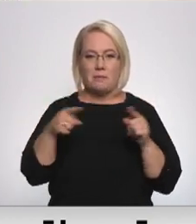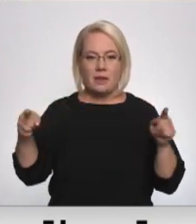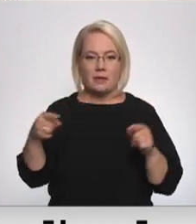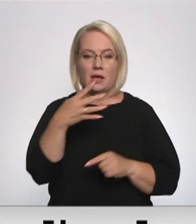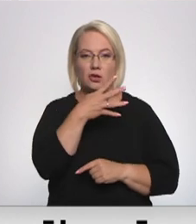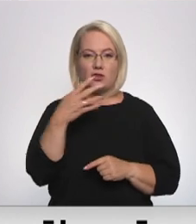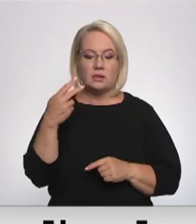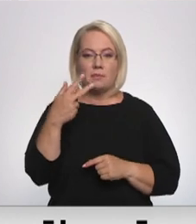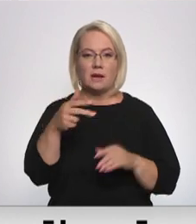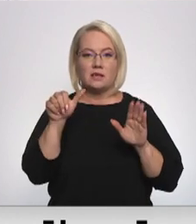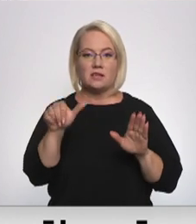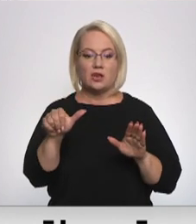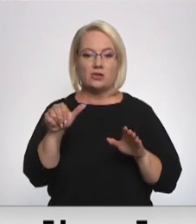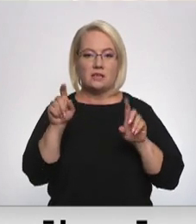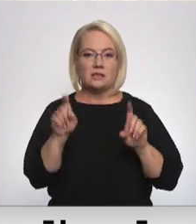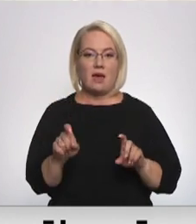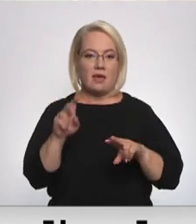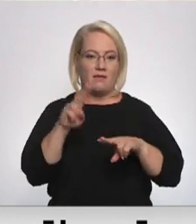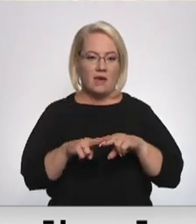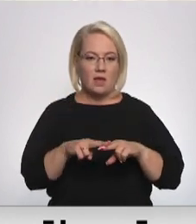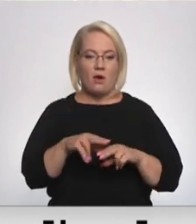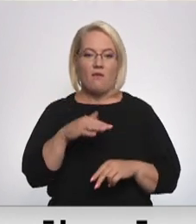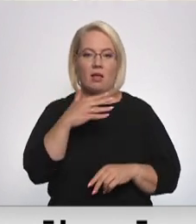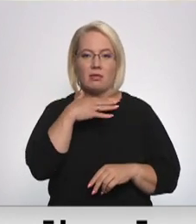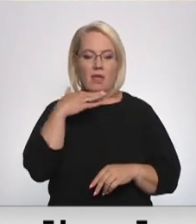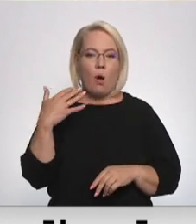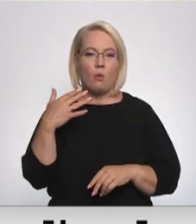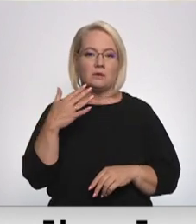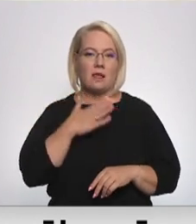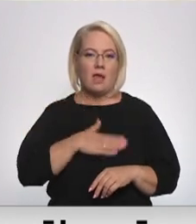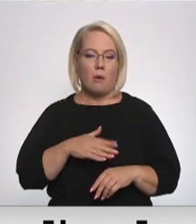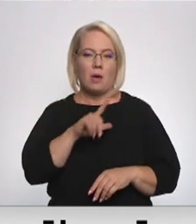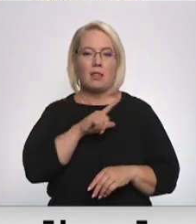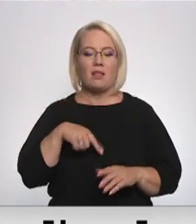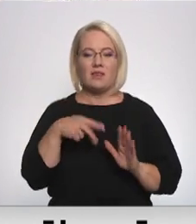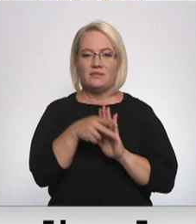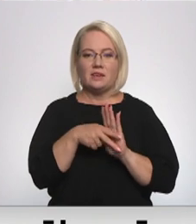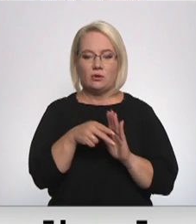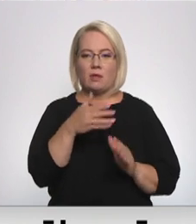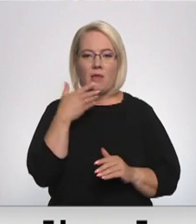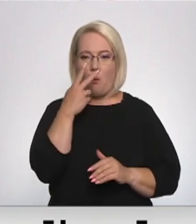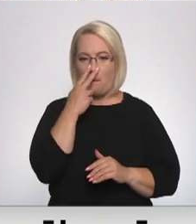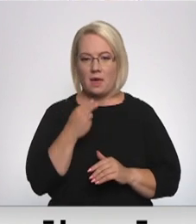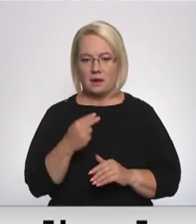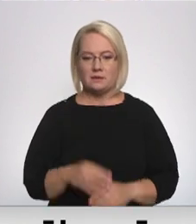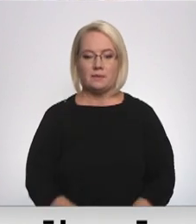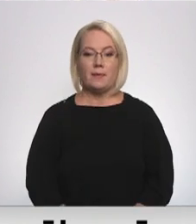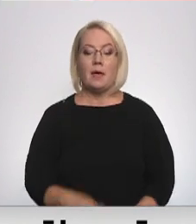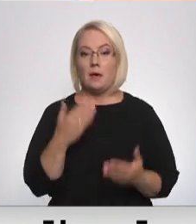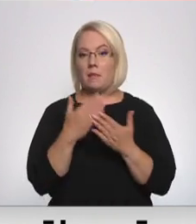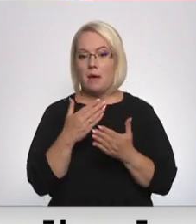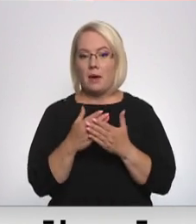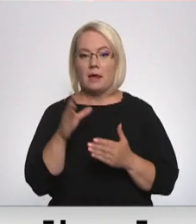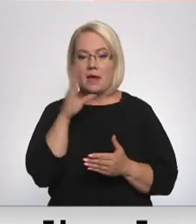436 sēdvietas un vēl daudzi labumi, kas Latvijā vilcienos vēl nav ierasta lieta. Piemēram,